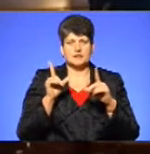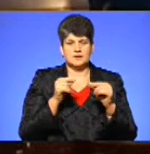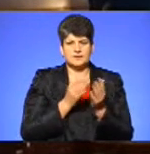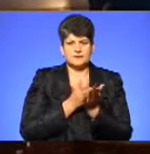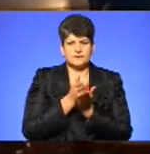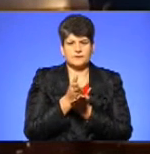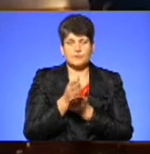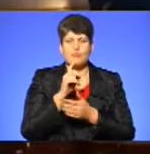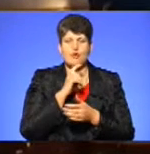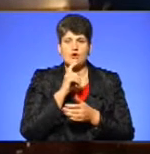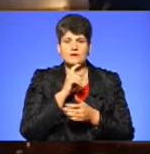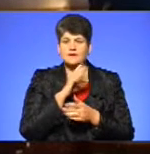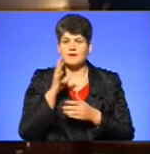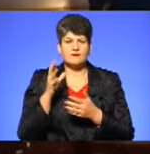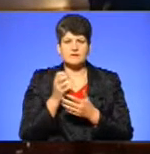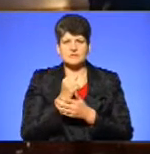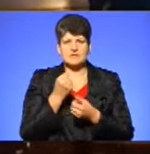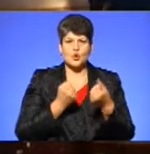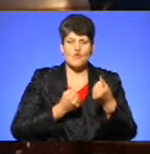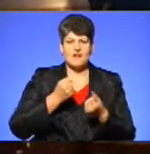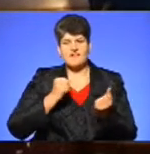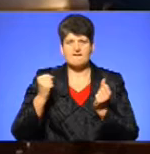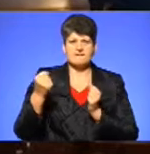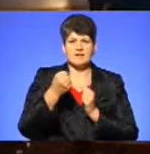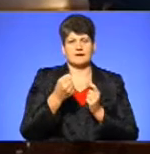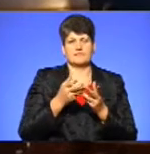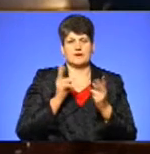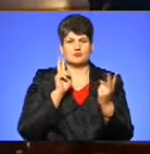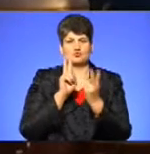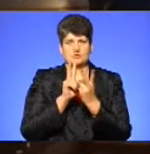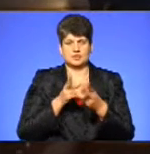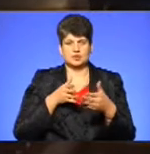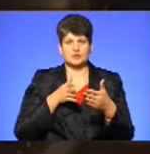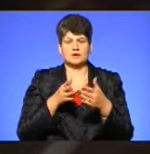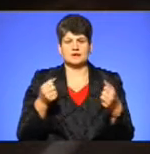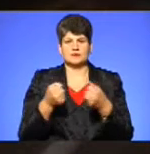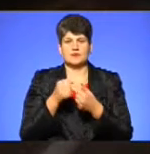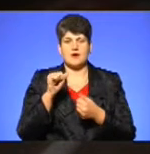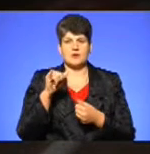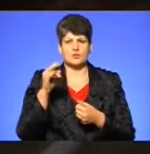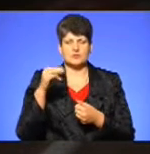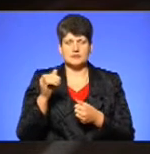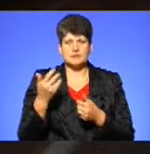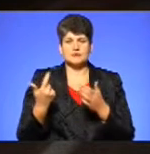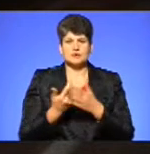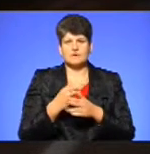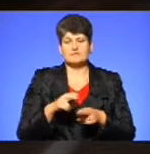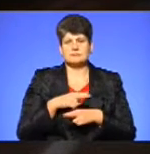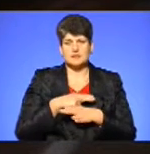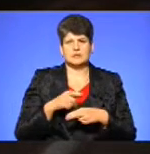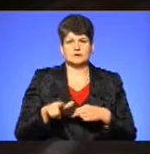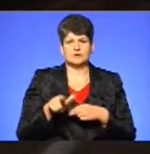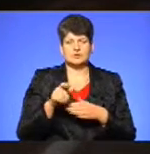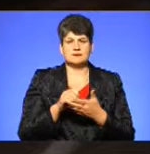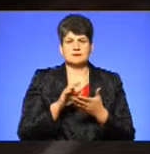міста Бродини, впорався з керуванням та виїхав на смугу зустрічного руху, де зіткнувся з Ауді. Чергову смертне дорозі, саме під колесами автомобіля,